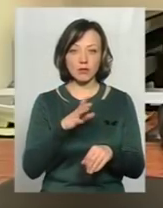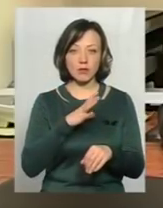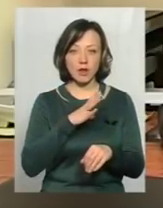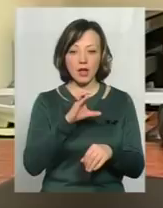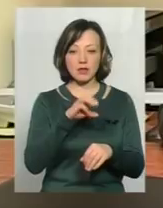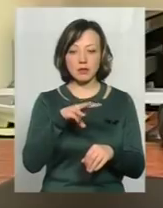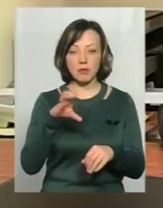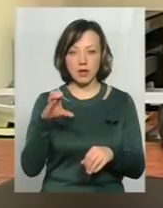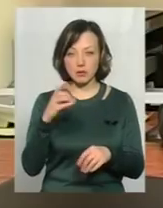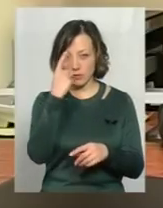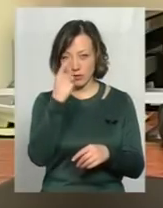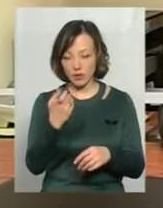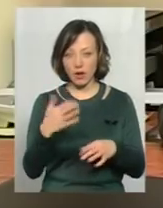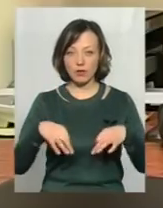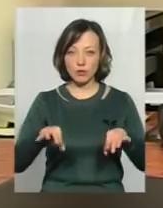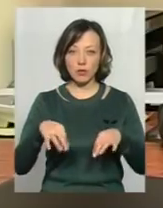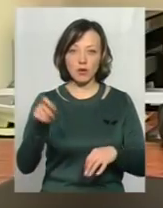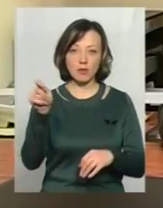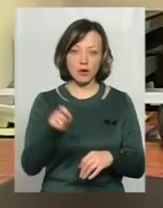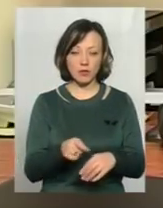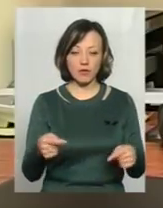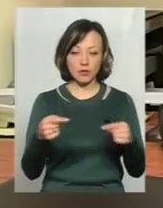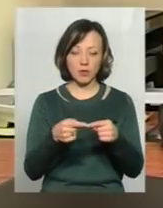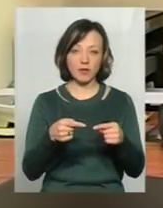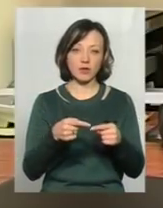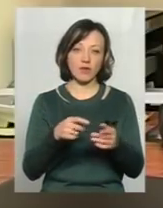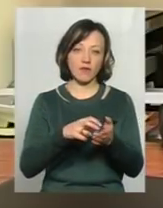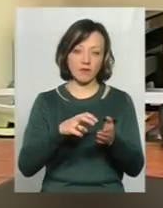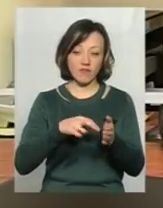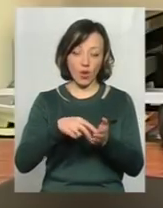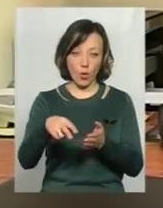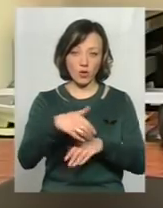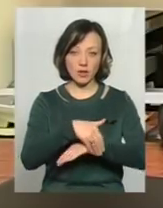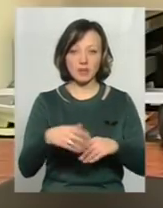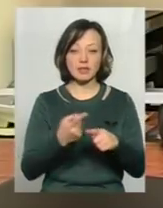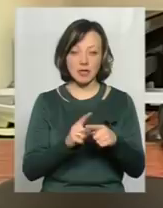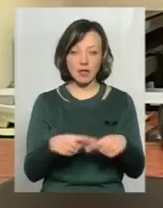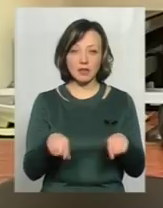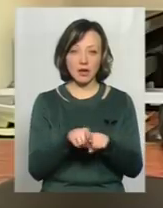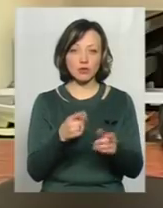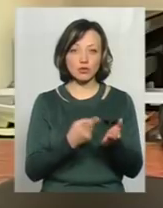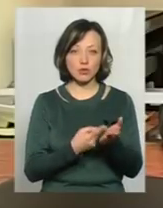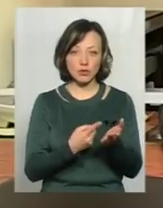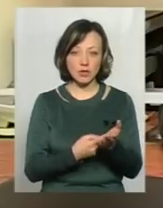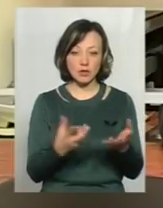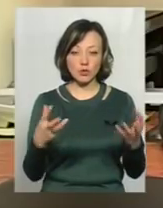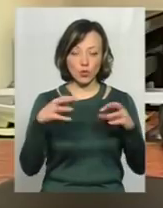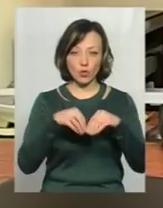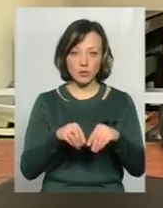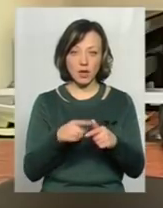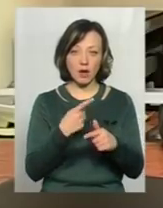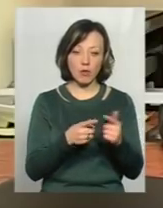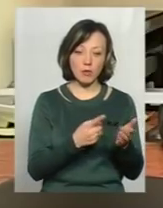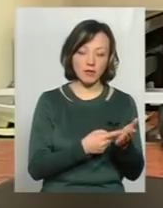смс-повідомлення про те, що ваш автомобіль прибув, відповідно, виходьте. Це також будуть докази. І їх сукупність або